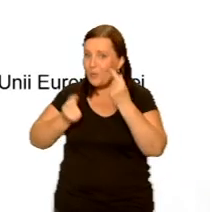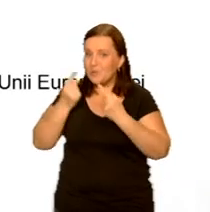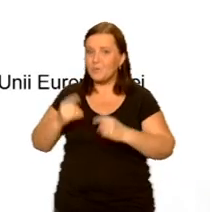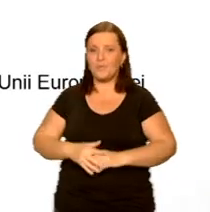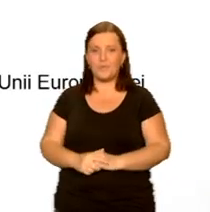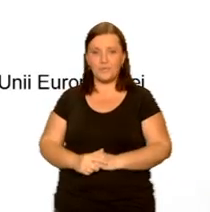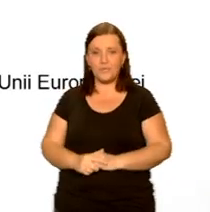jak dziękuję za za